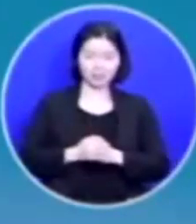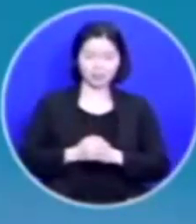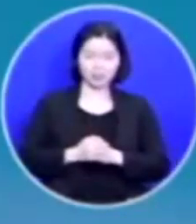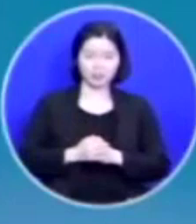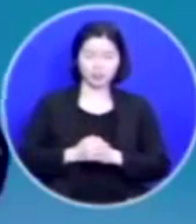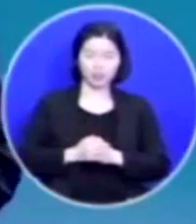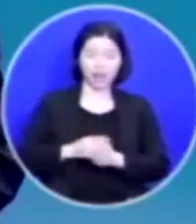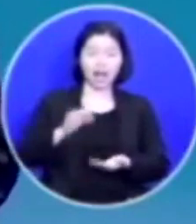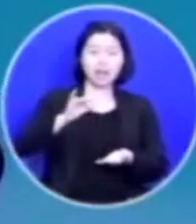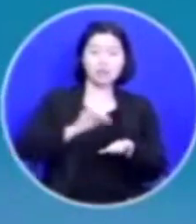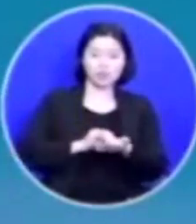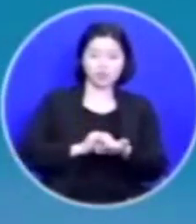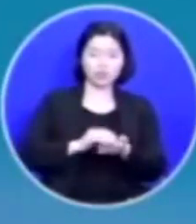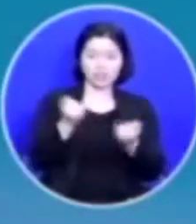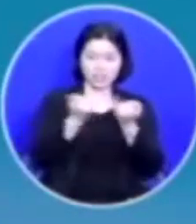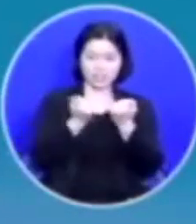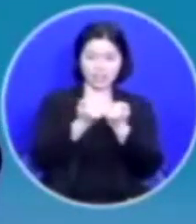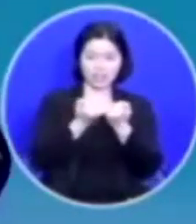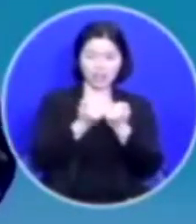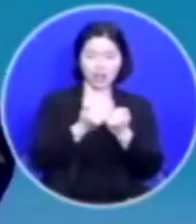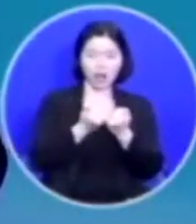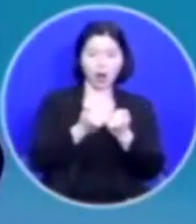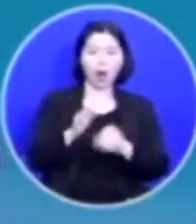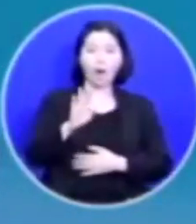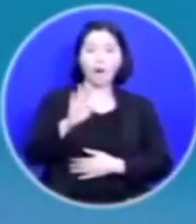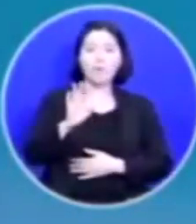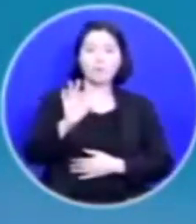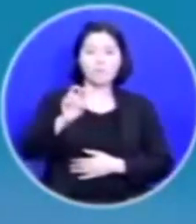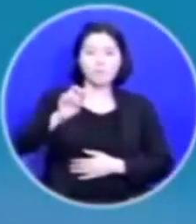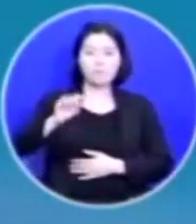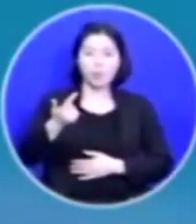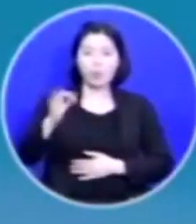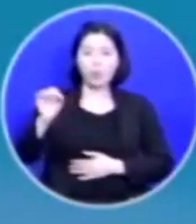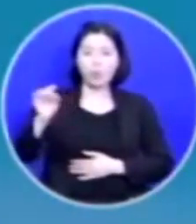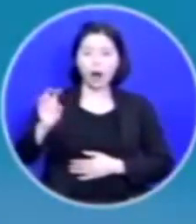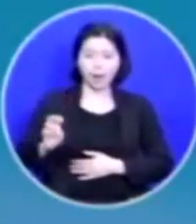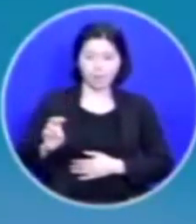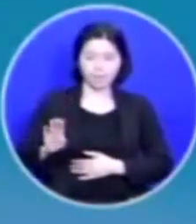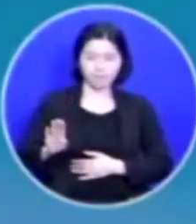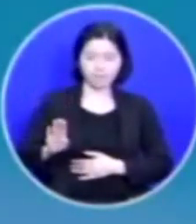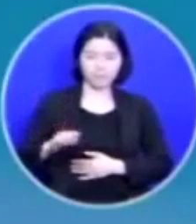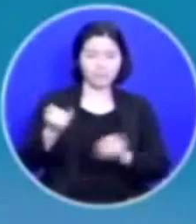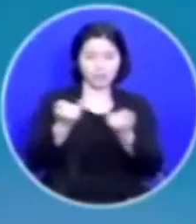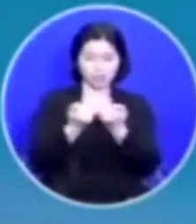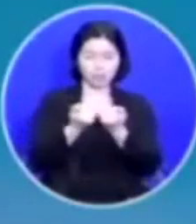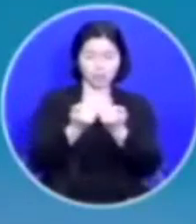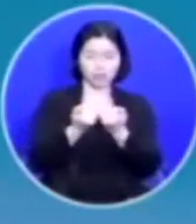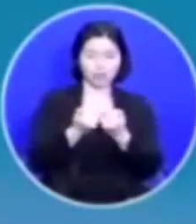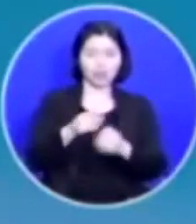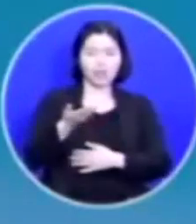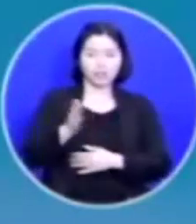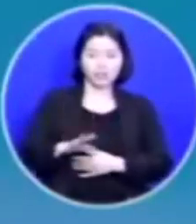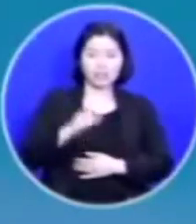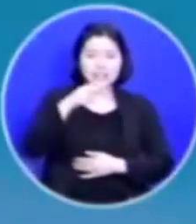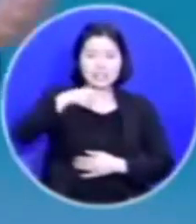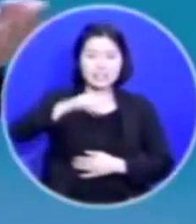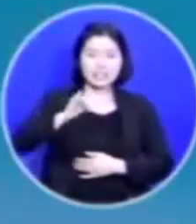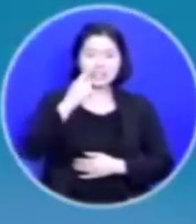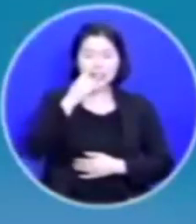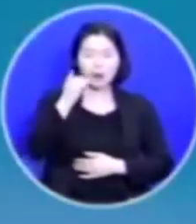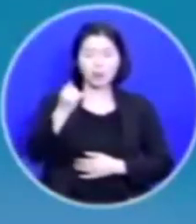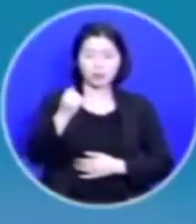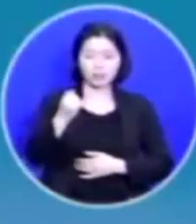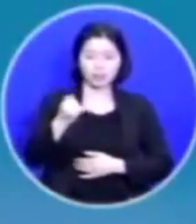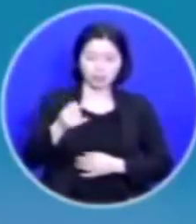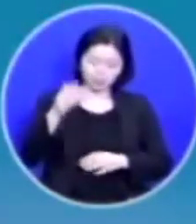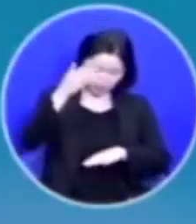루시라고 하는 여인이 모하비 여자입니다 그런데 시어머니 나오미를 끝까지 따라가서 잘 모시고